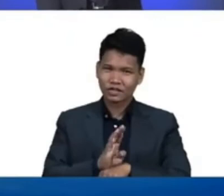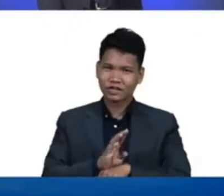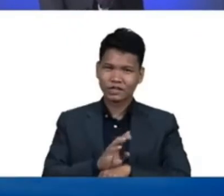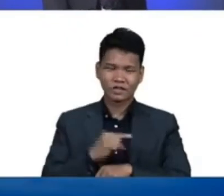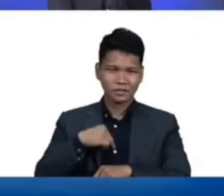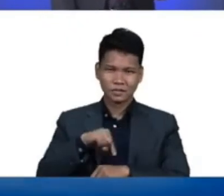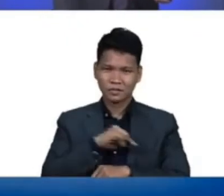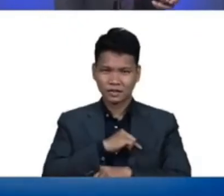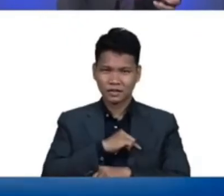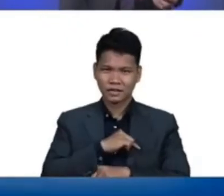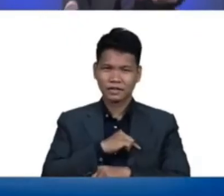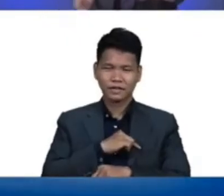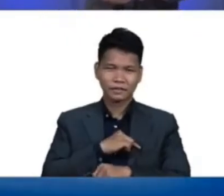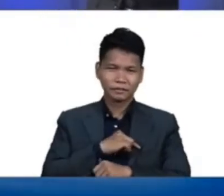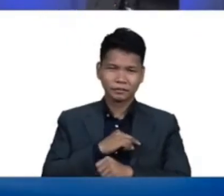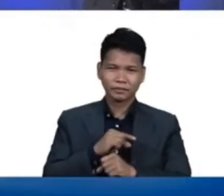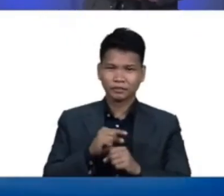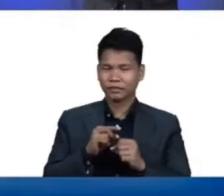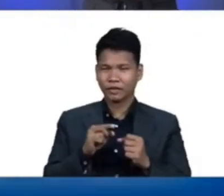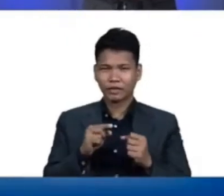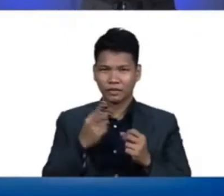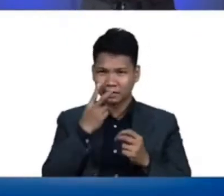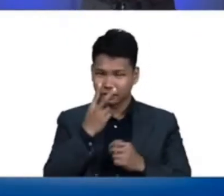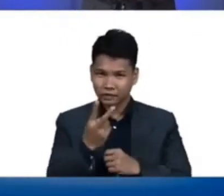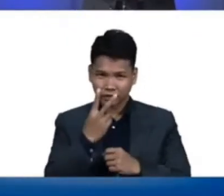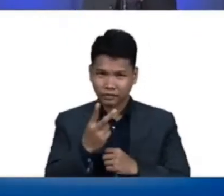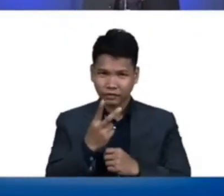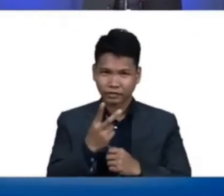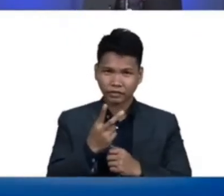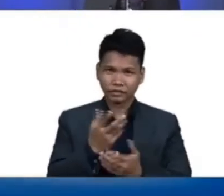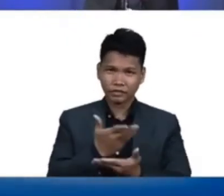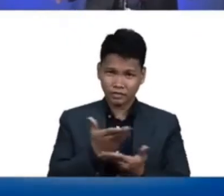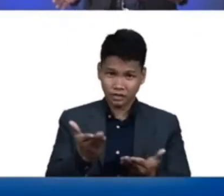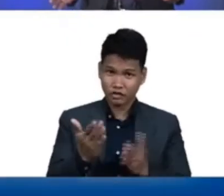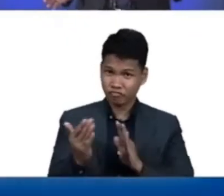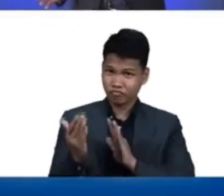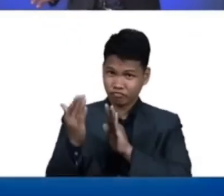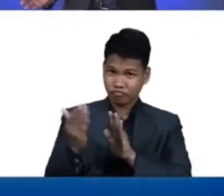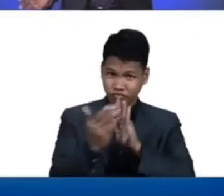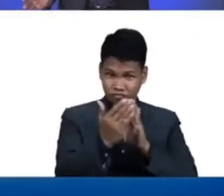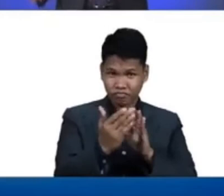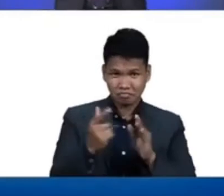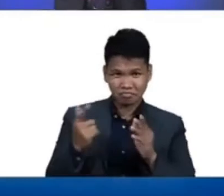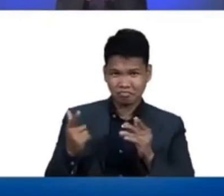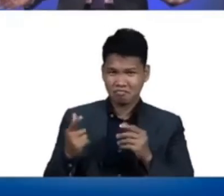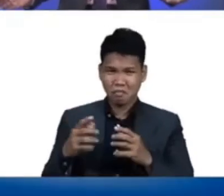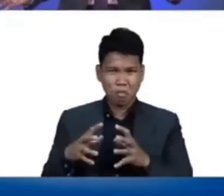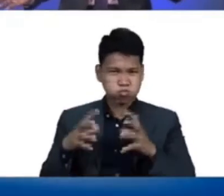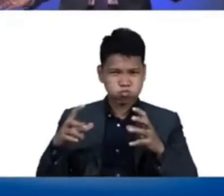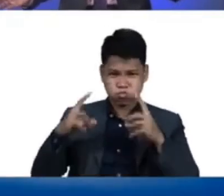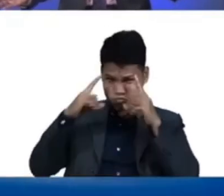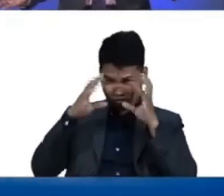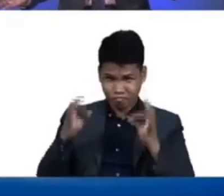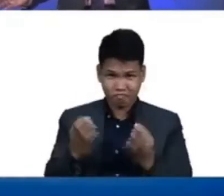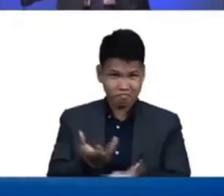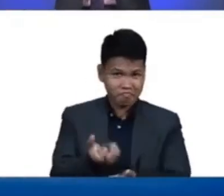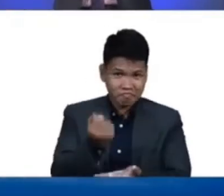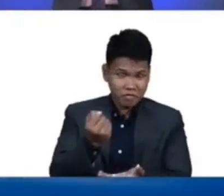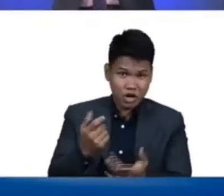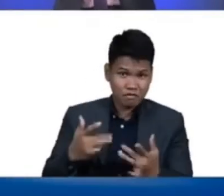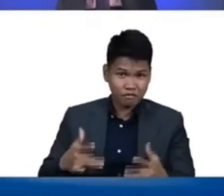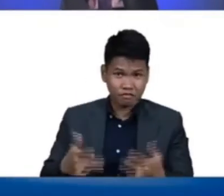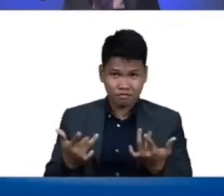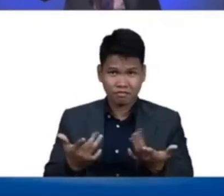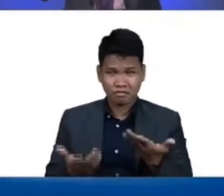see our dear friends are you facing a major decision in your life are you